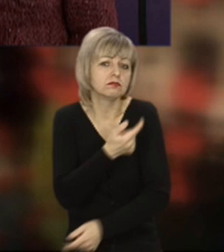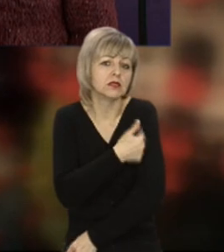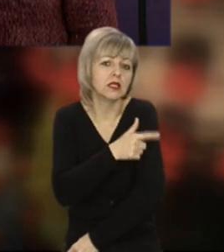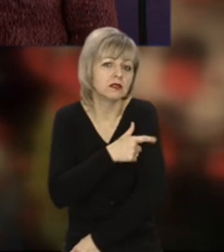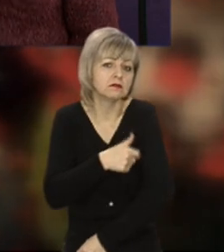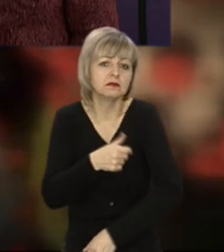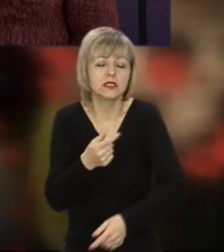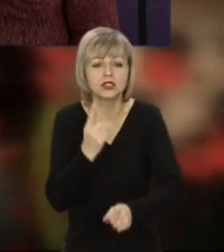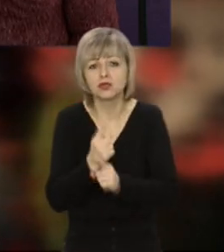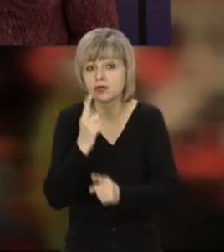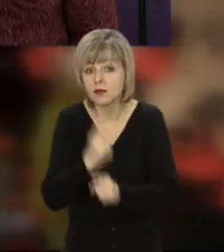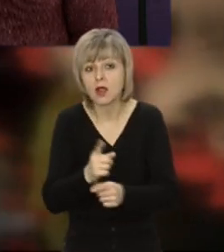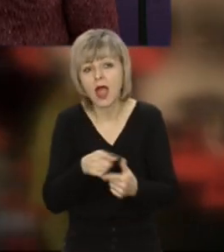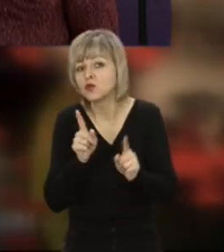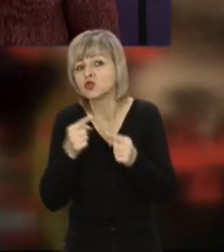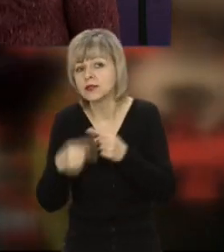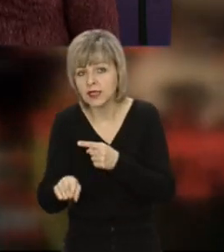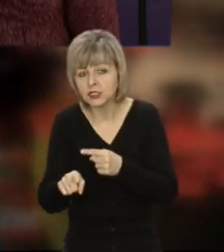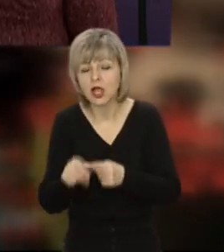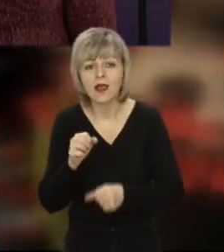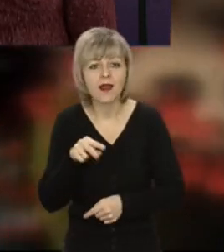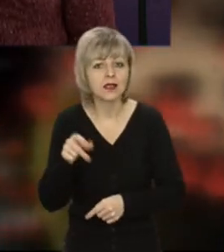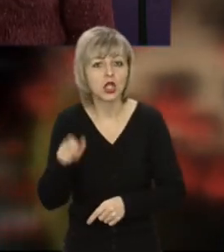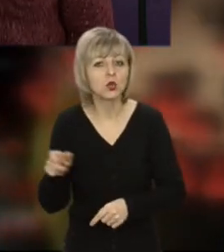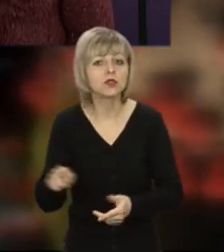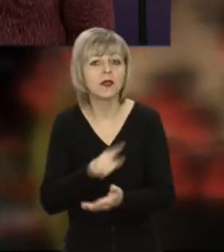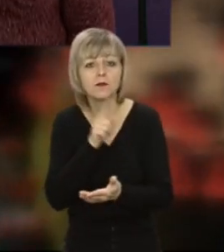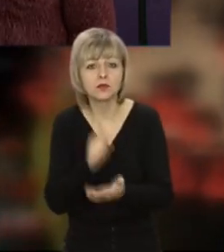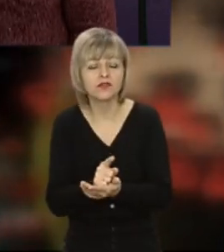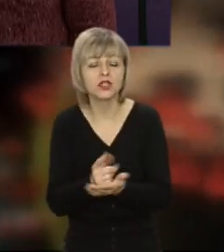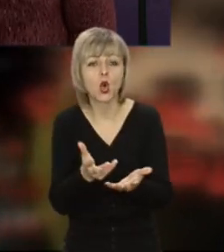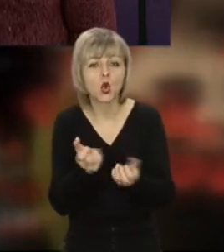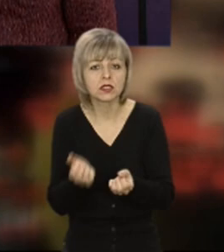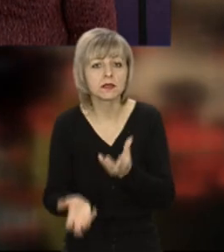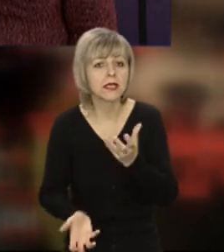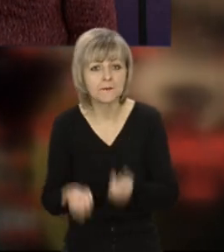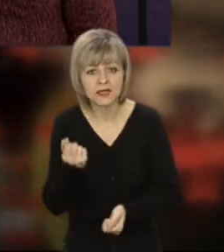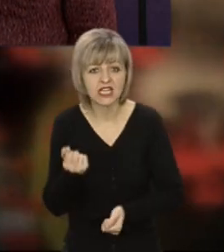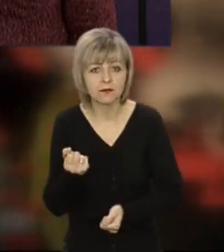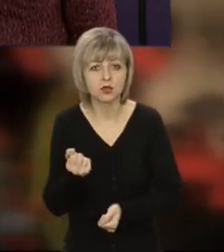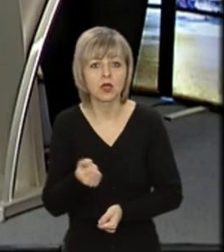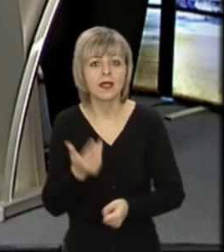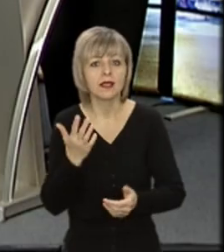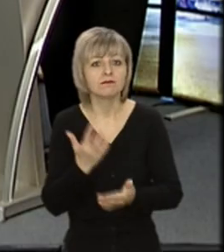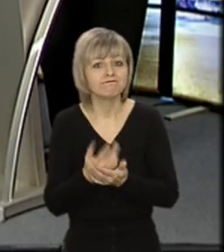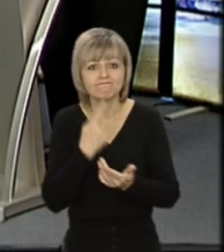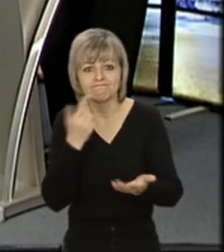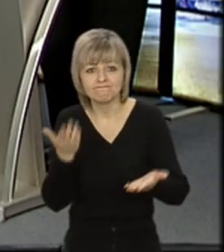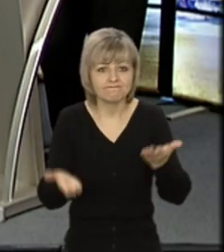протипоказань невакцинована, або ще щось інше. Однак ці люди мають отримати підтримку. Тому тут, розумієте, тут такі тризи.